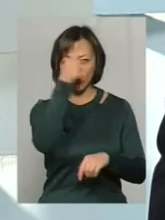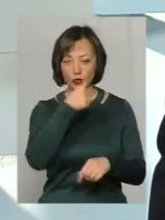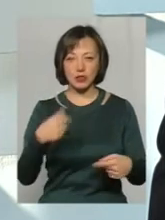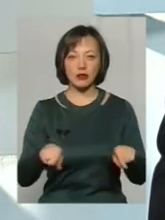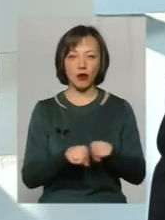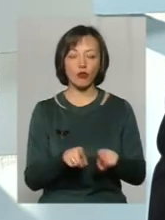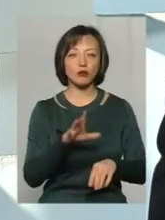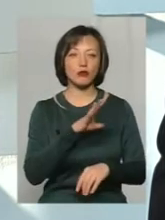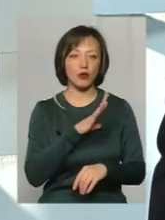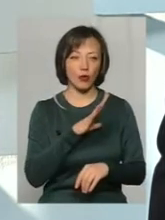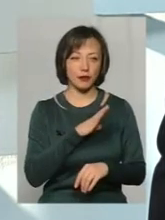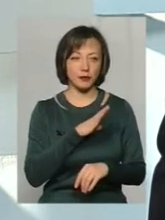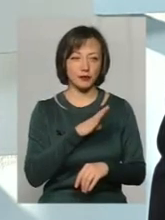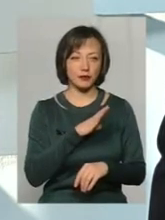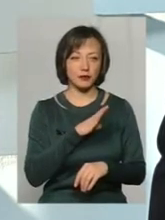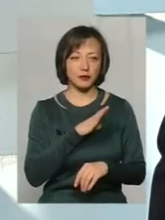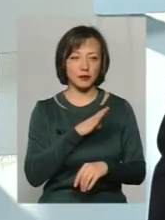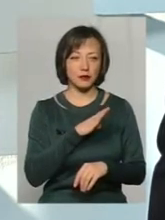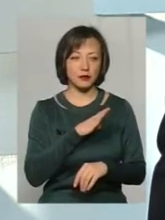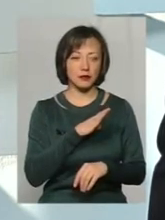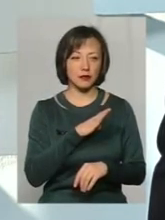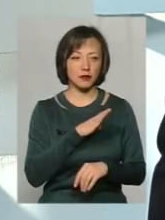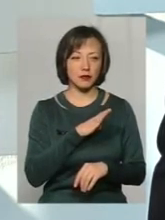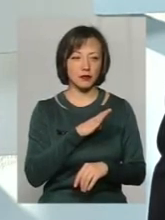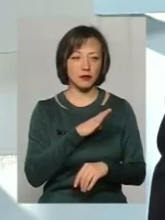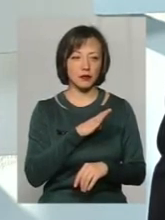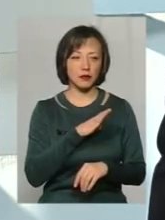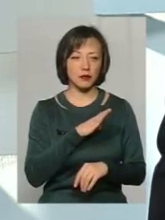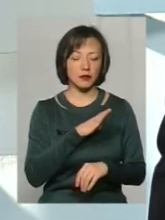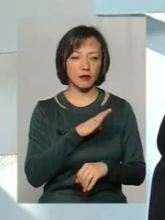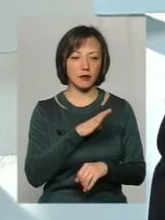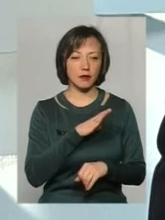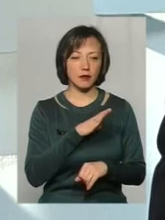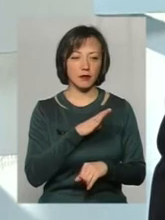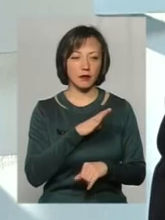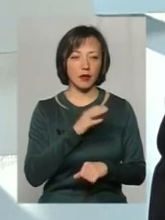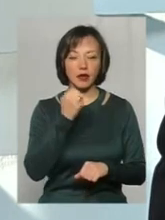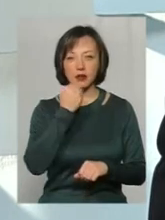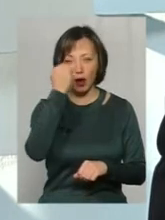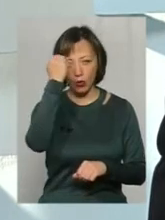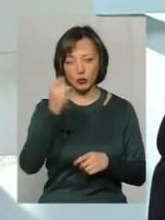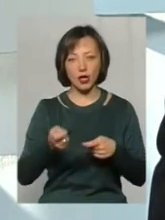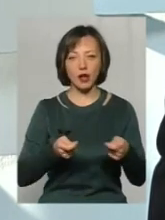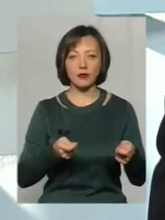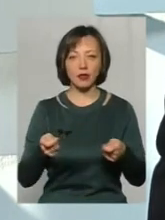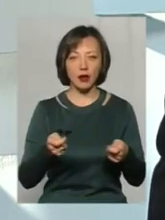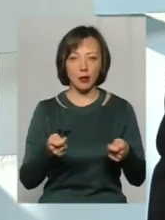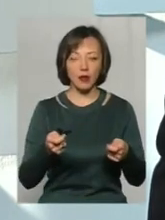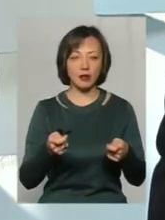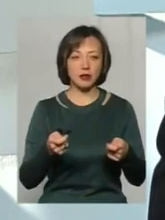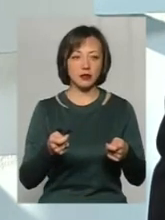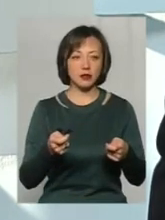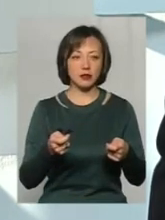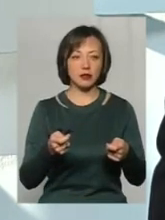дякувати керівникам. Є Артур Палатний,